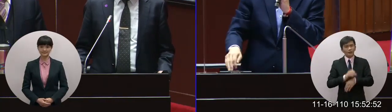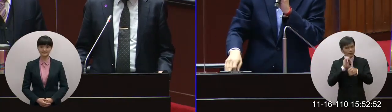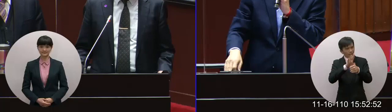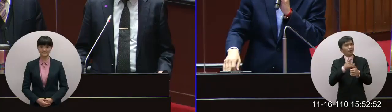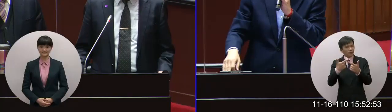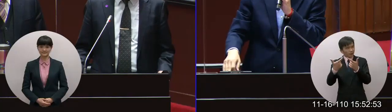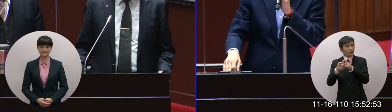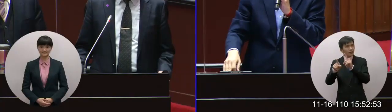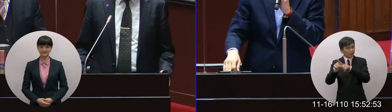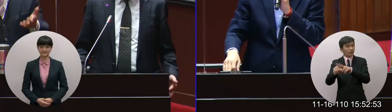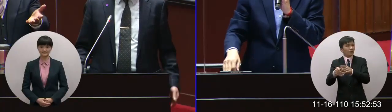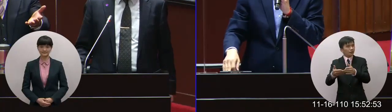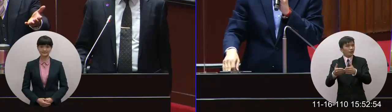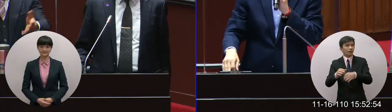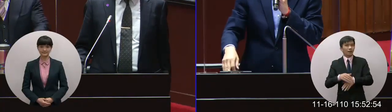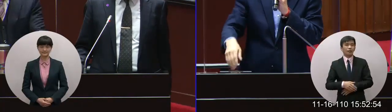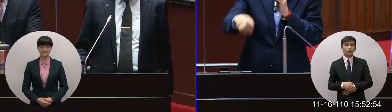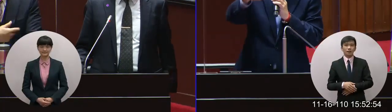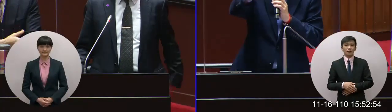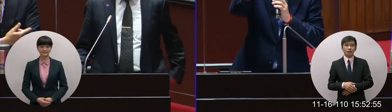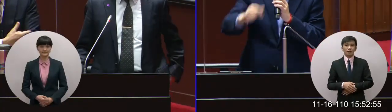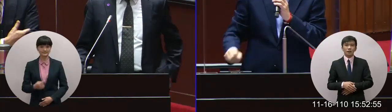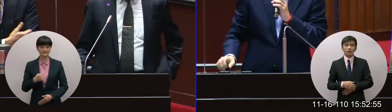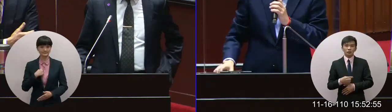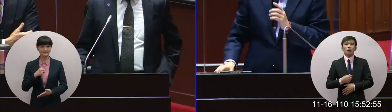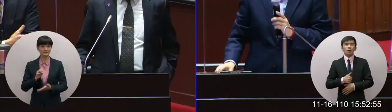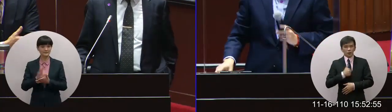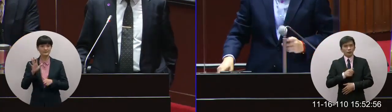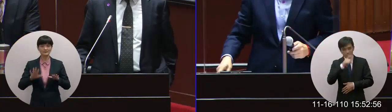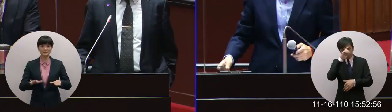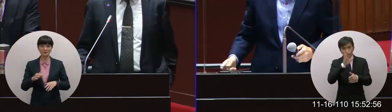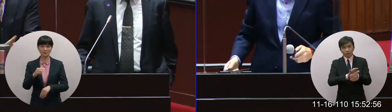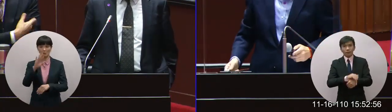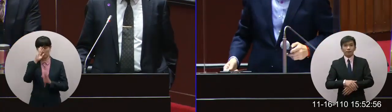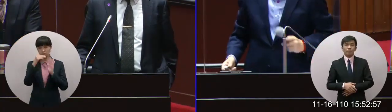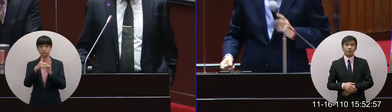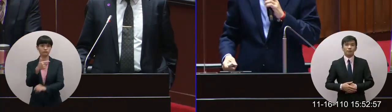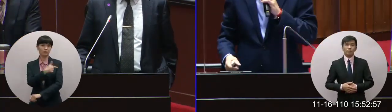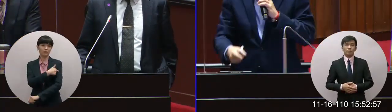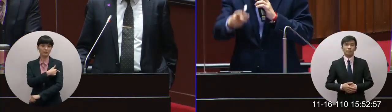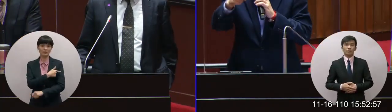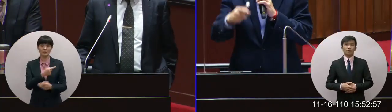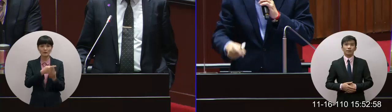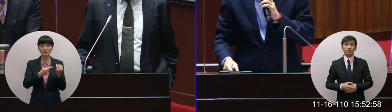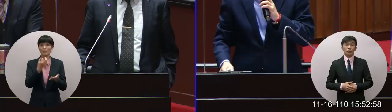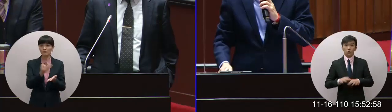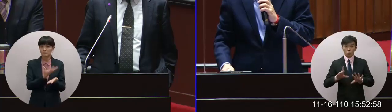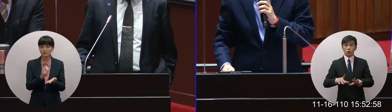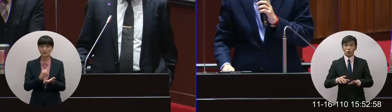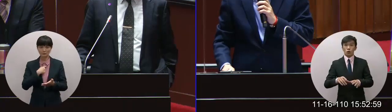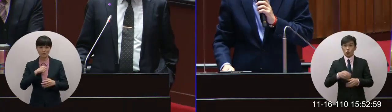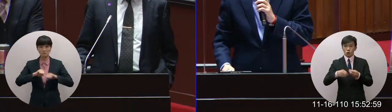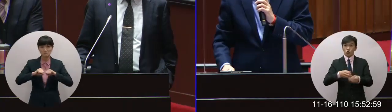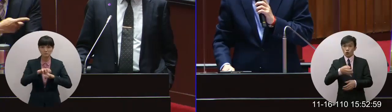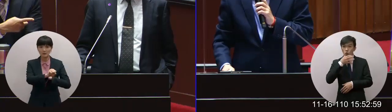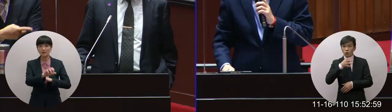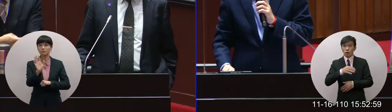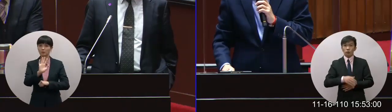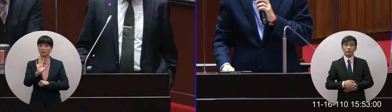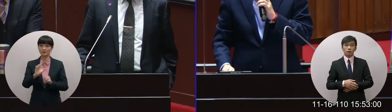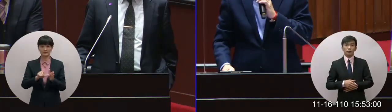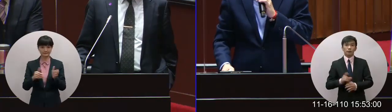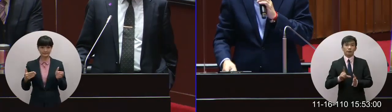今天是總執行最後一天啊不是啊我就講我是建議你不夠疫苗不夠我不搶嘛現在疫苗很夠現在兩百多萬